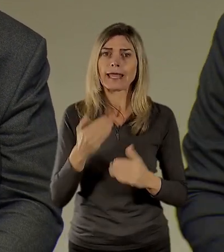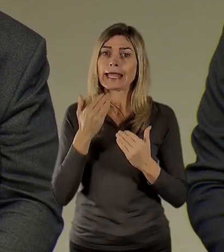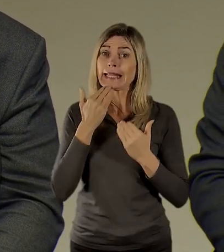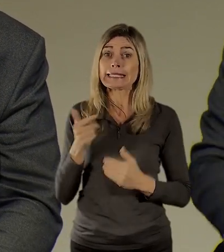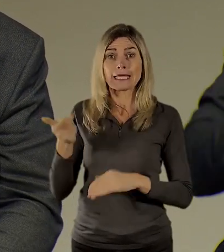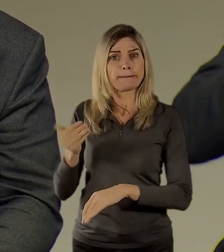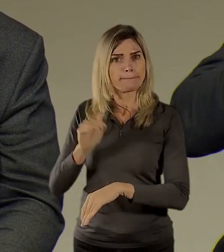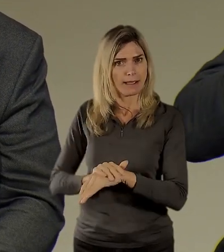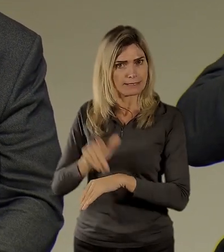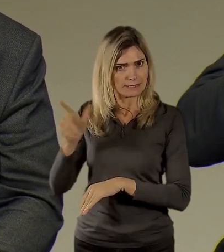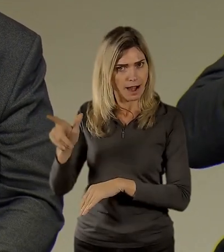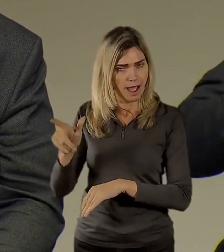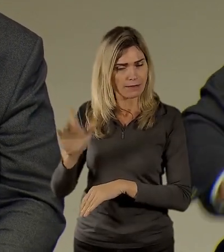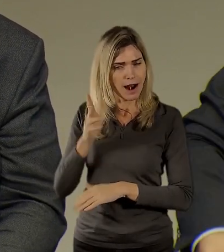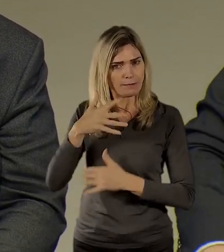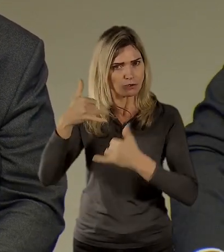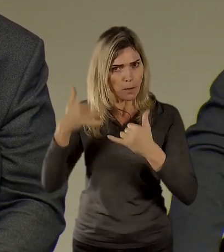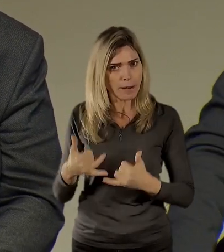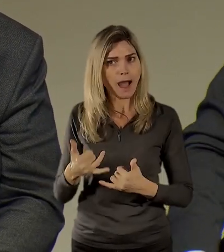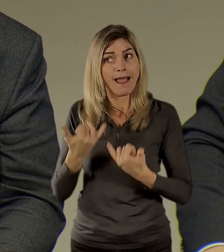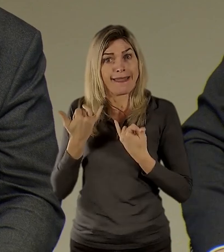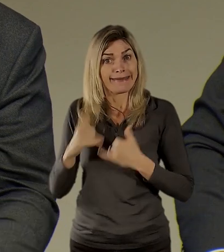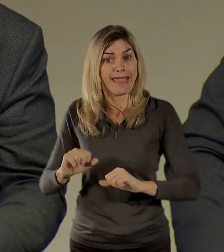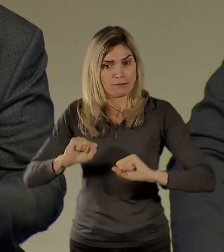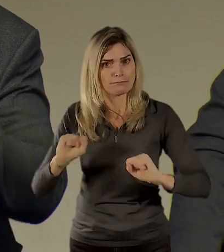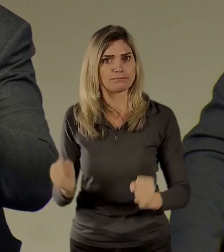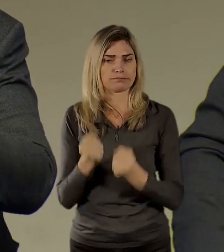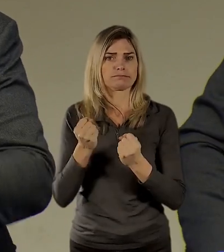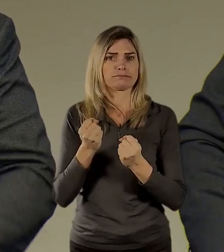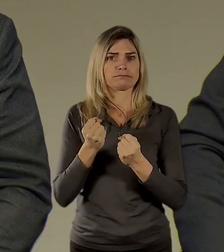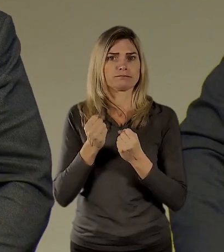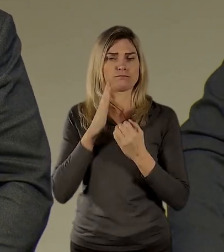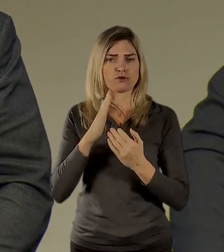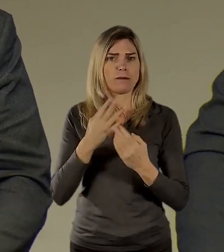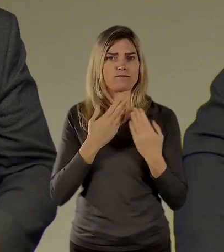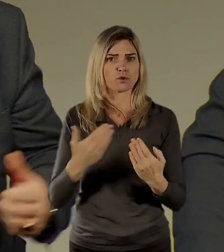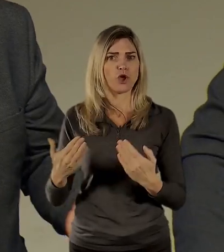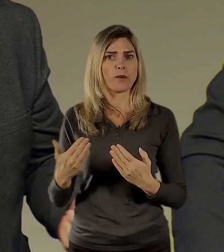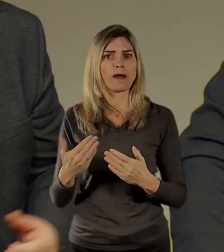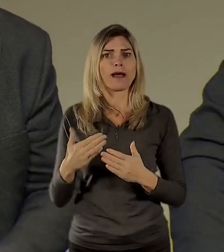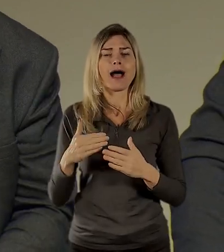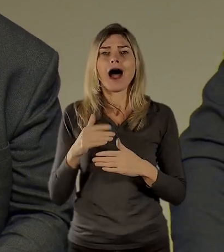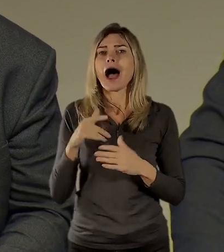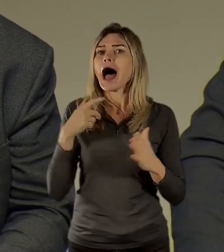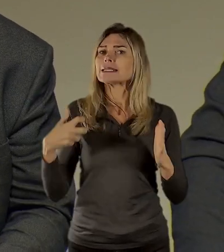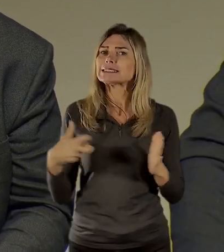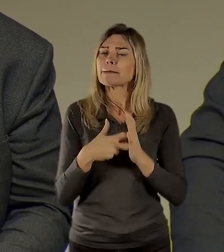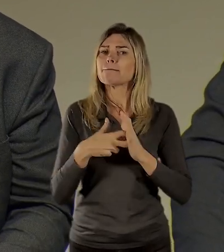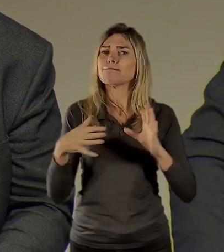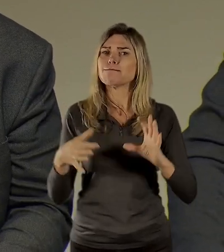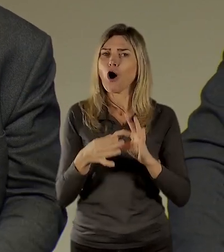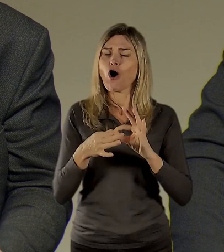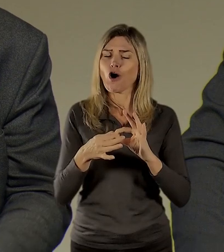vůbec muzeum vzniklo, byť symbolicky v roce 19, dokonce v tom symbolickém